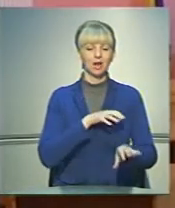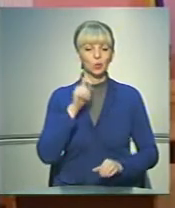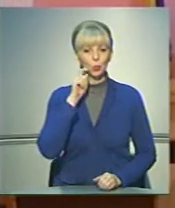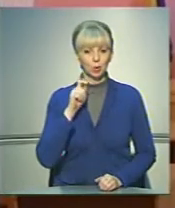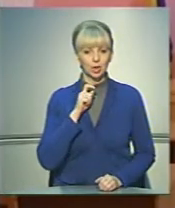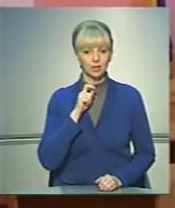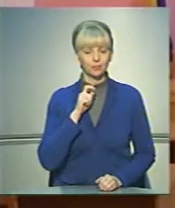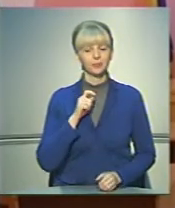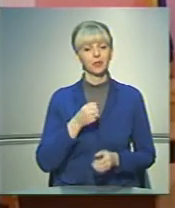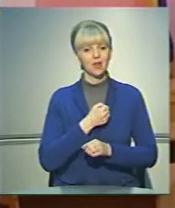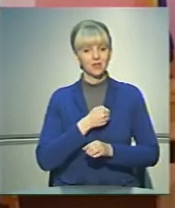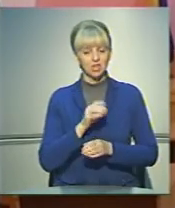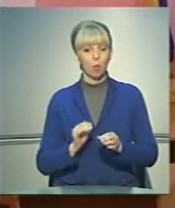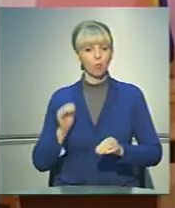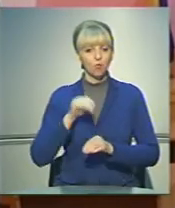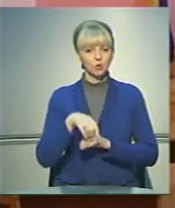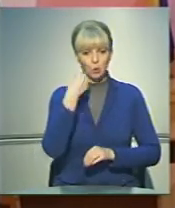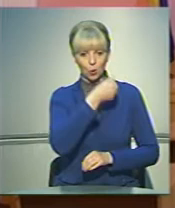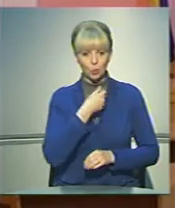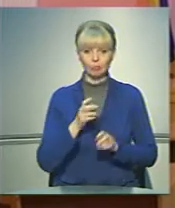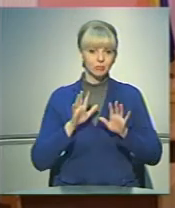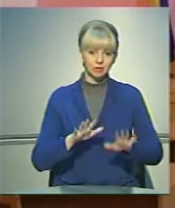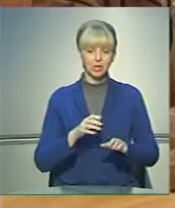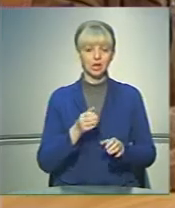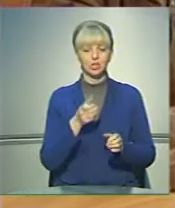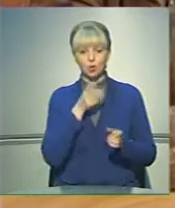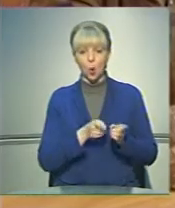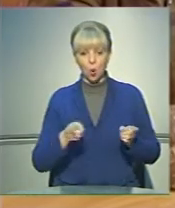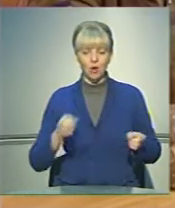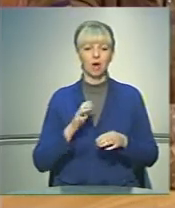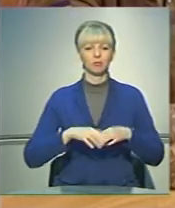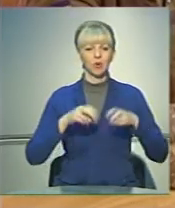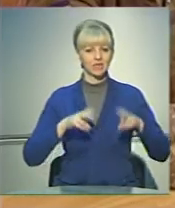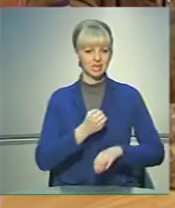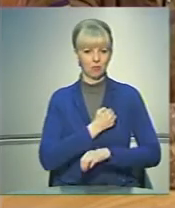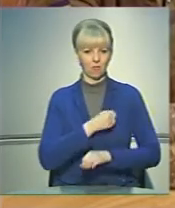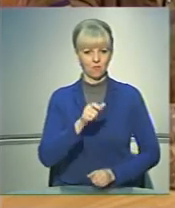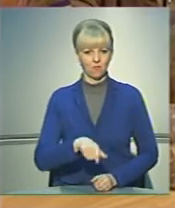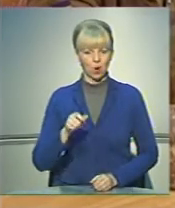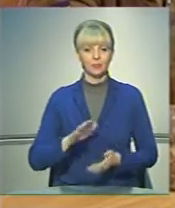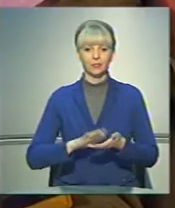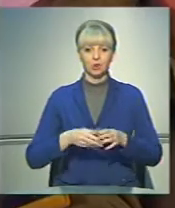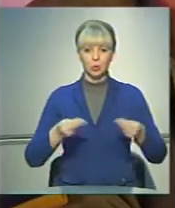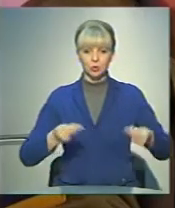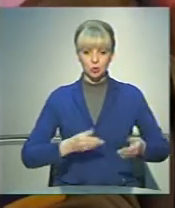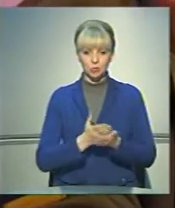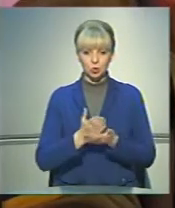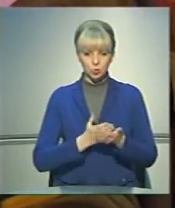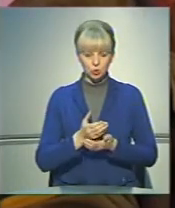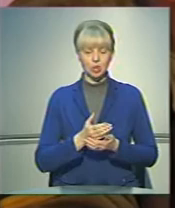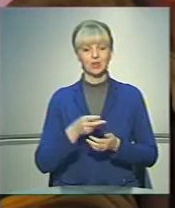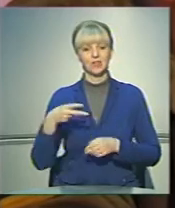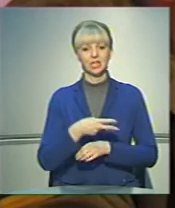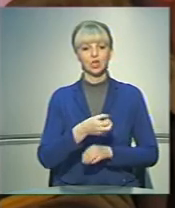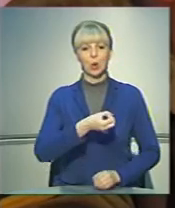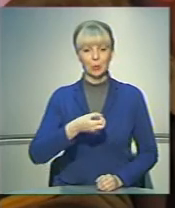Глави військових поповнились цього року не лише строковиками, а й професійними вояками. Контракт на службу в Збройних Силах у